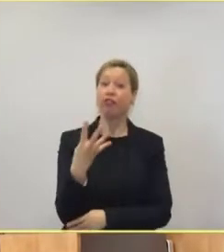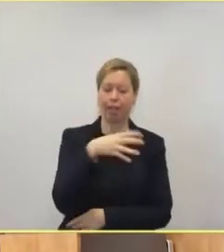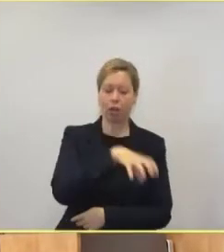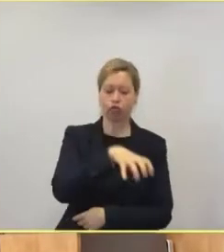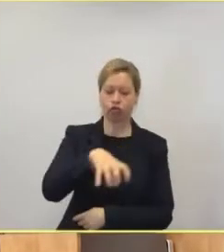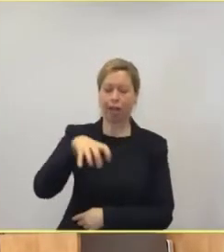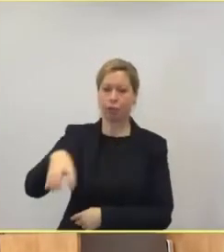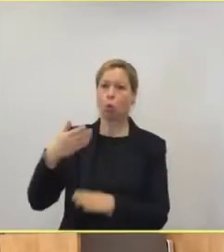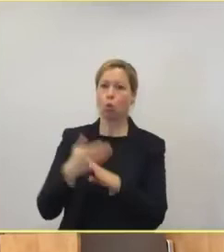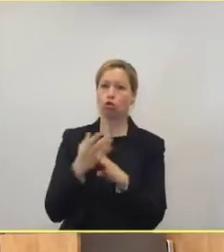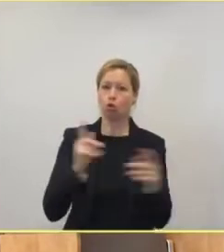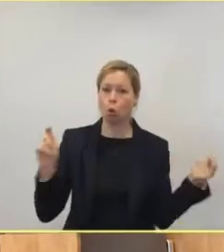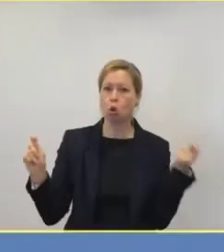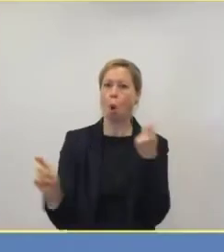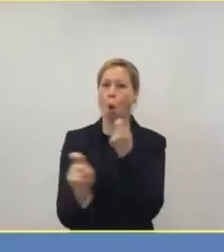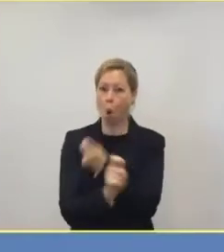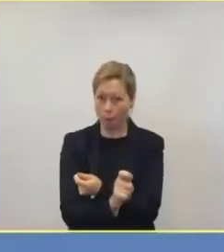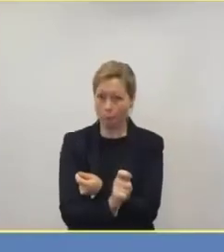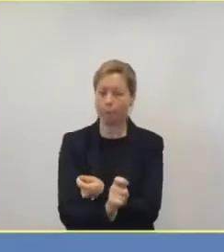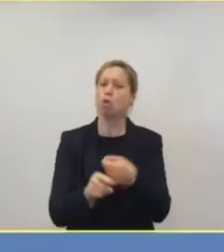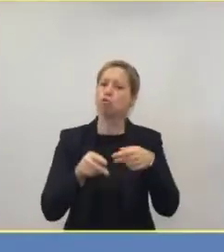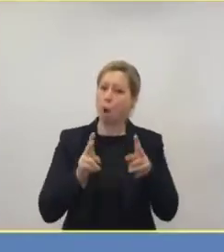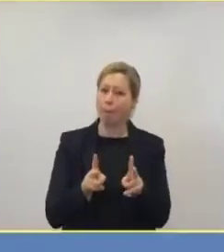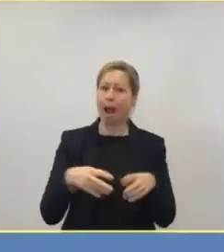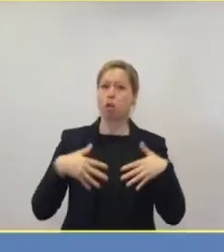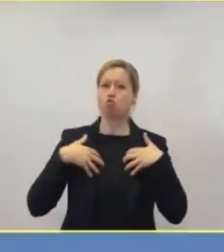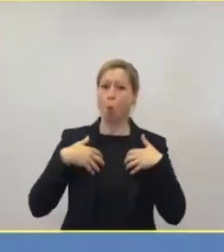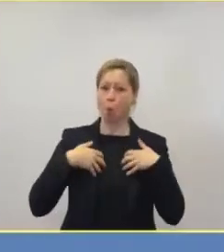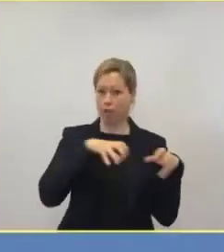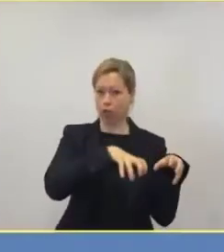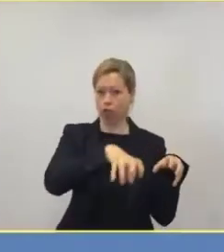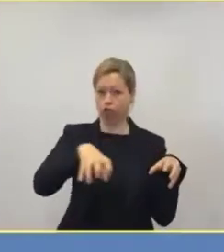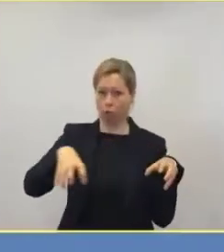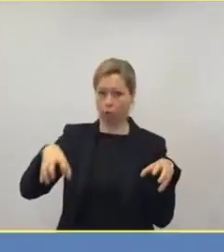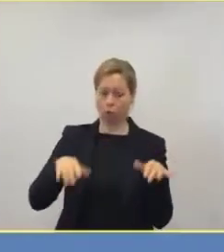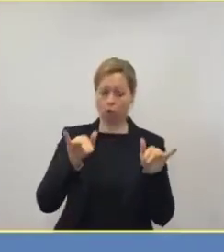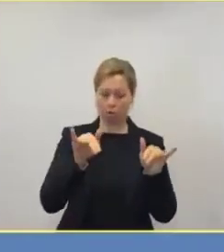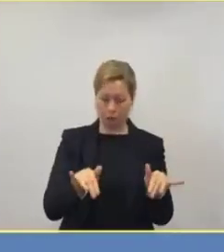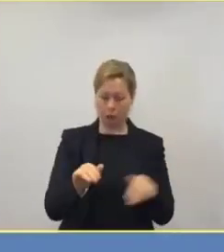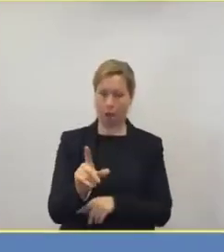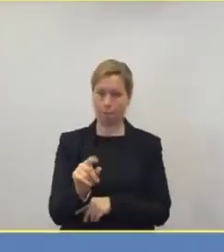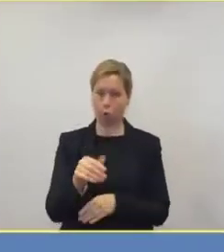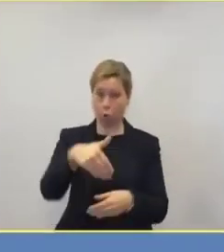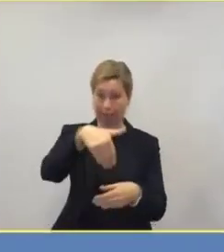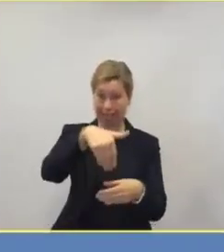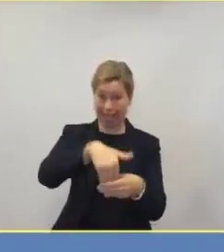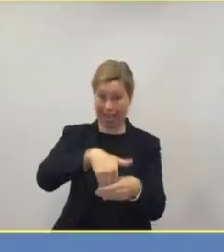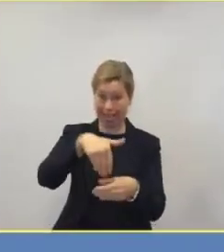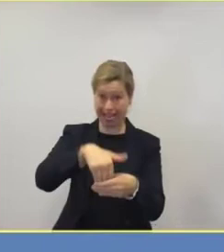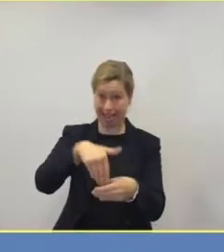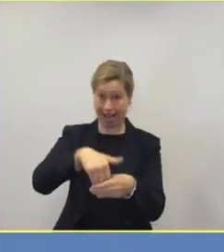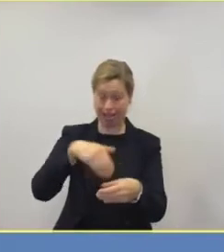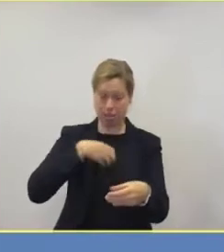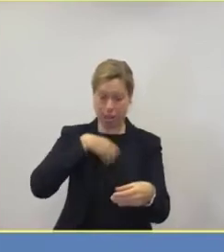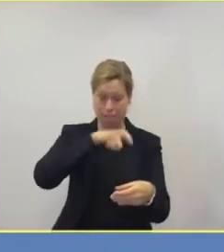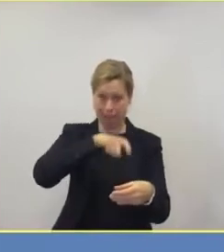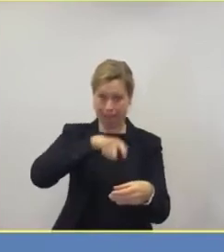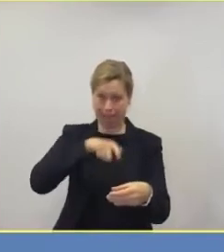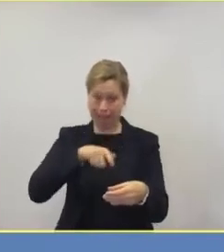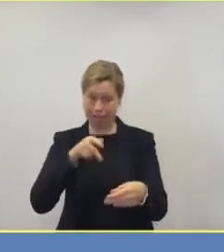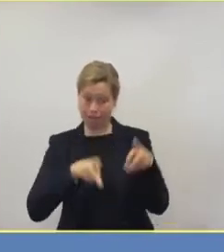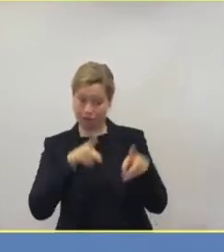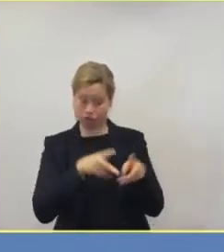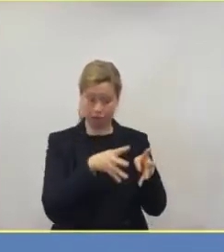Covid-Normalstationen. Das heißt, es gibt nicht nur Konkurrenz der verschiedenen Patienten mit verschiedenen